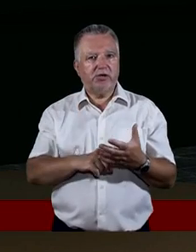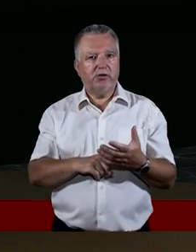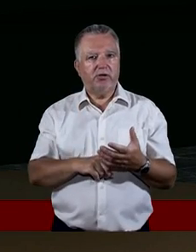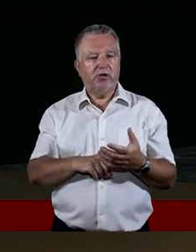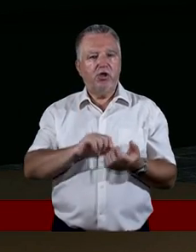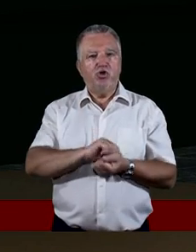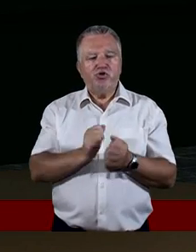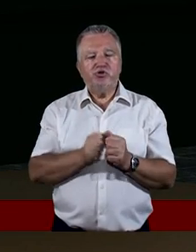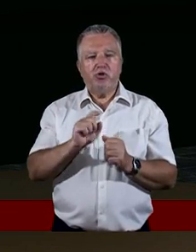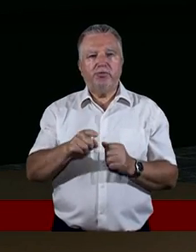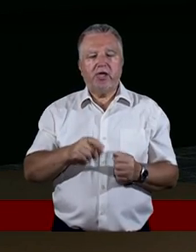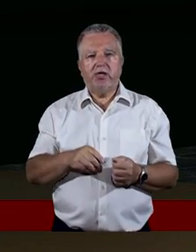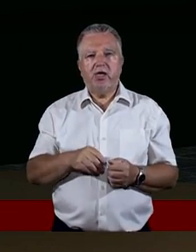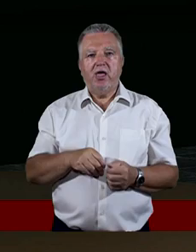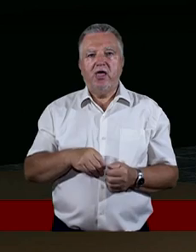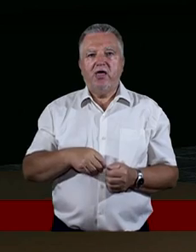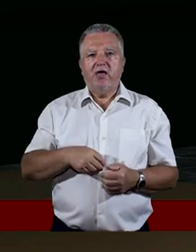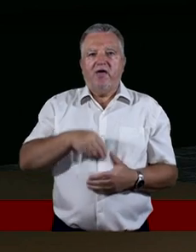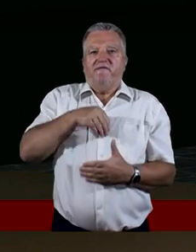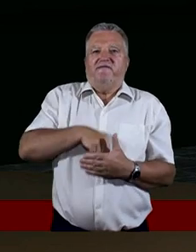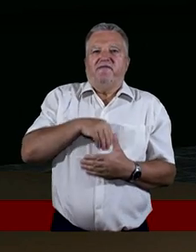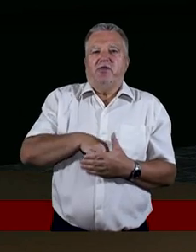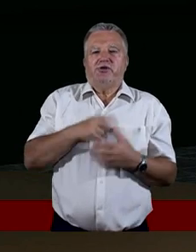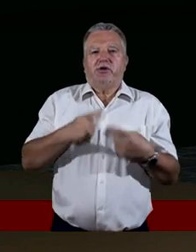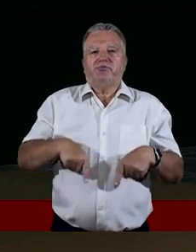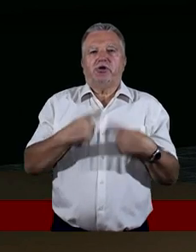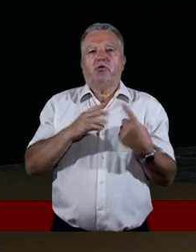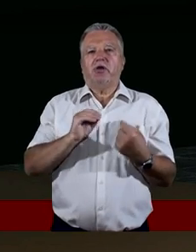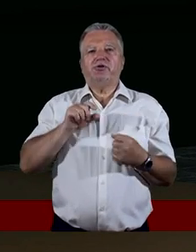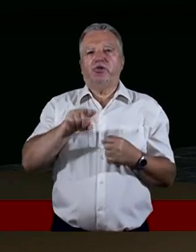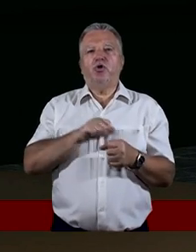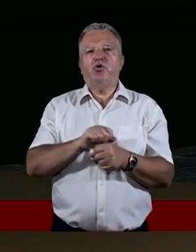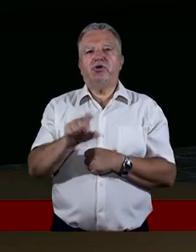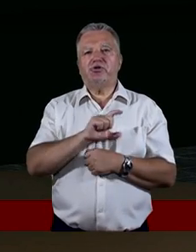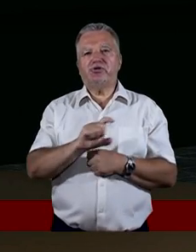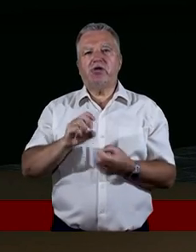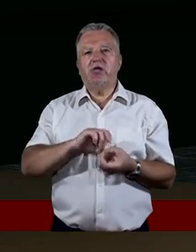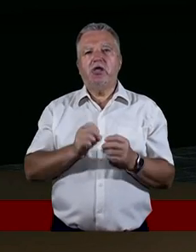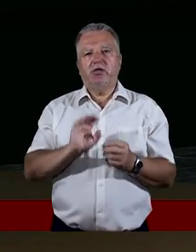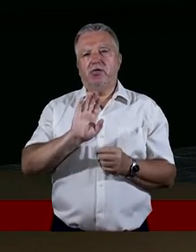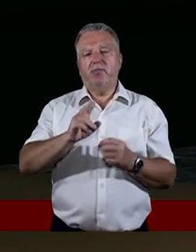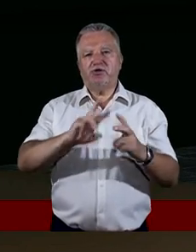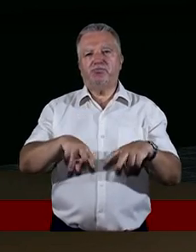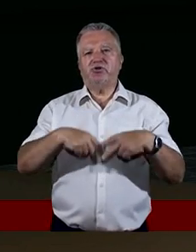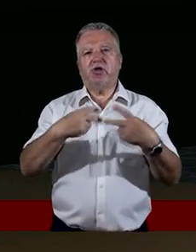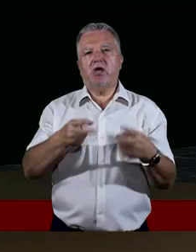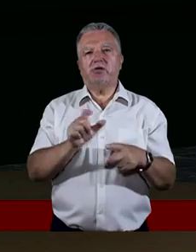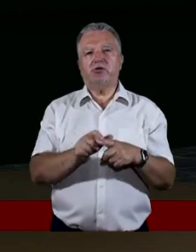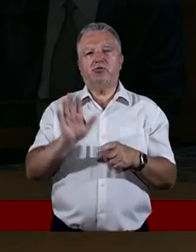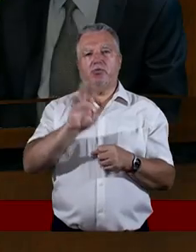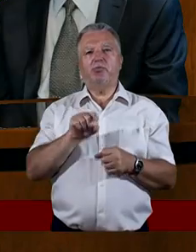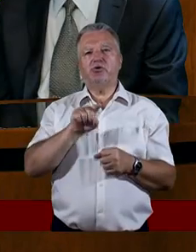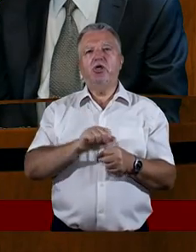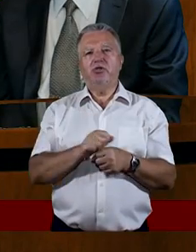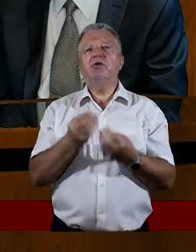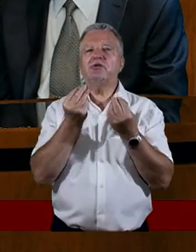są takie, Duch Boży daje takie wewnętrzne, silne wręcz przekonanie, że to jest ten czas, kiedy masz przekazać Słowo Boże. I to